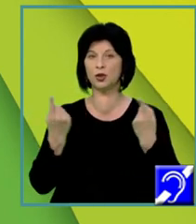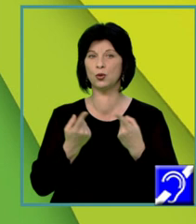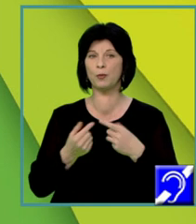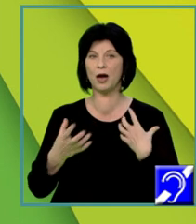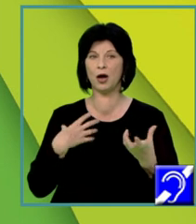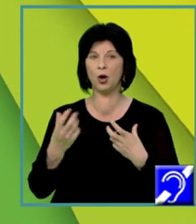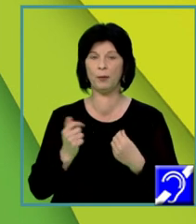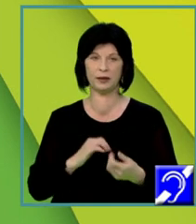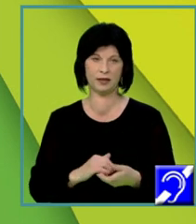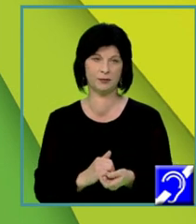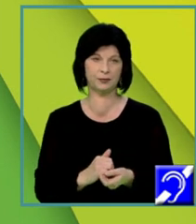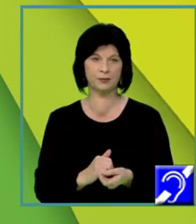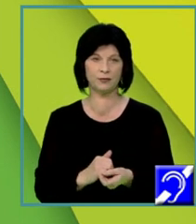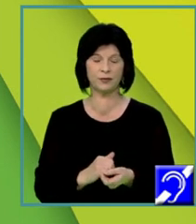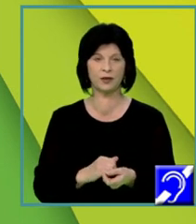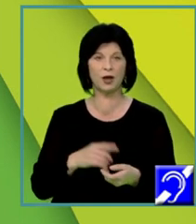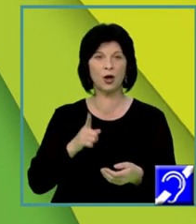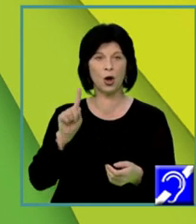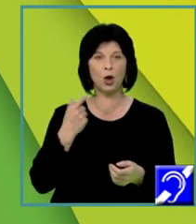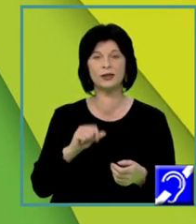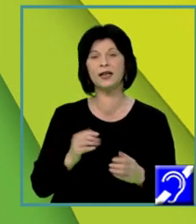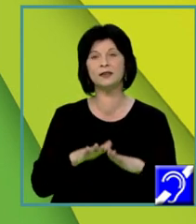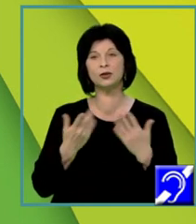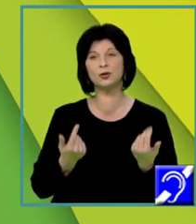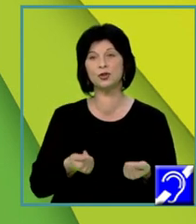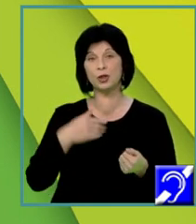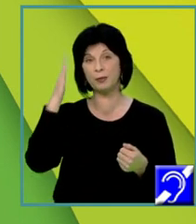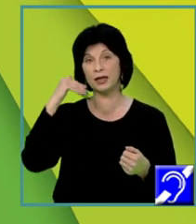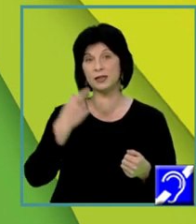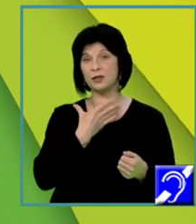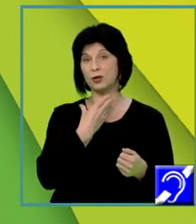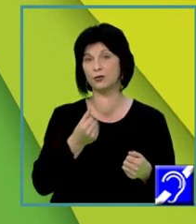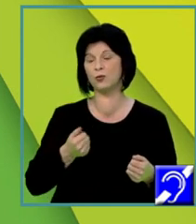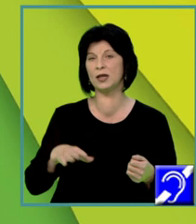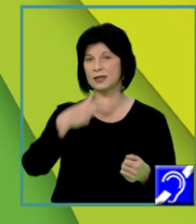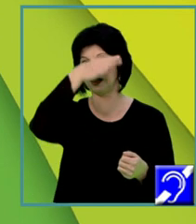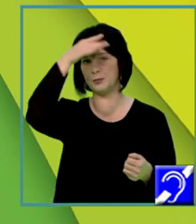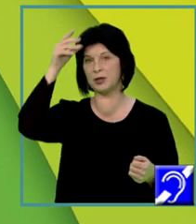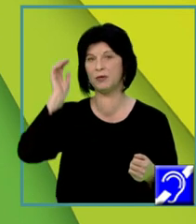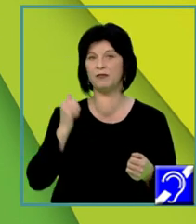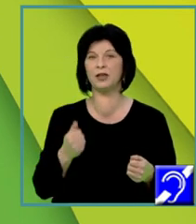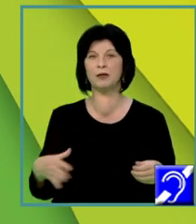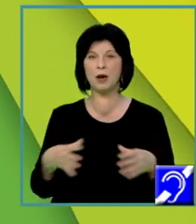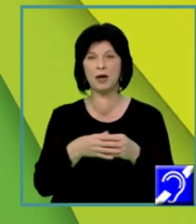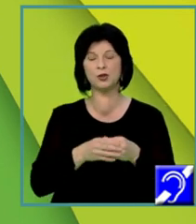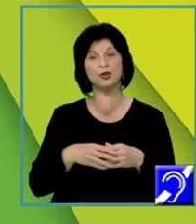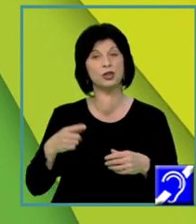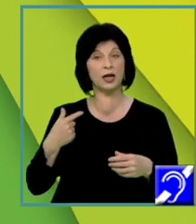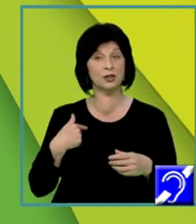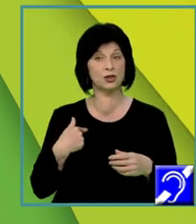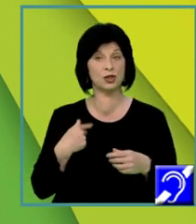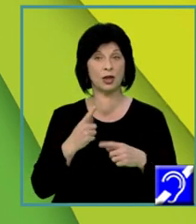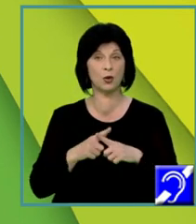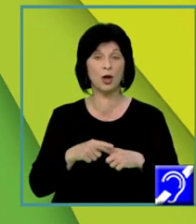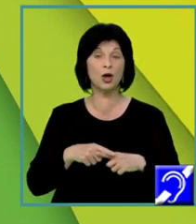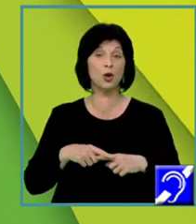început de veac. O dată cu începerea zilelor frumoase ale primăverianului 1910, m-am asociat și eu cu băieții care iubeau